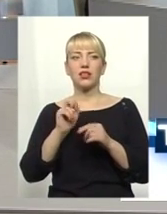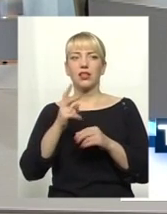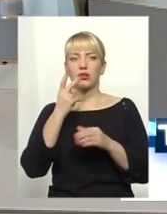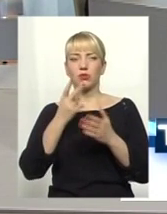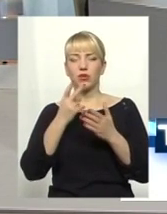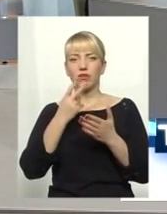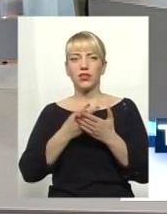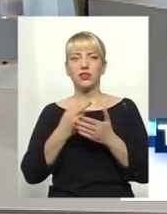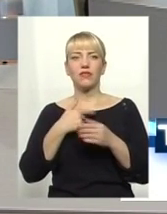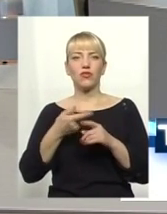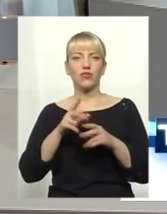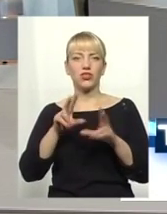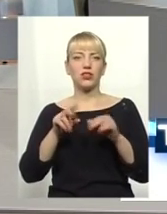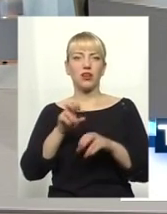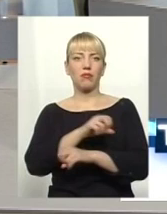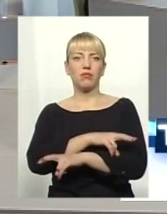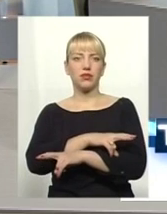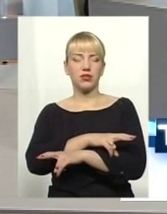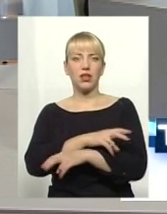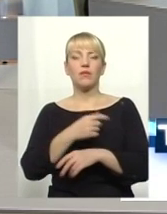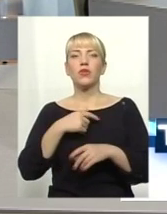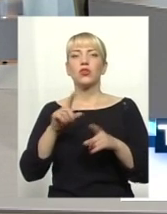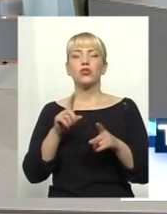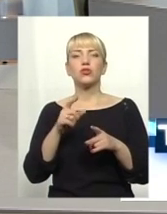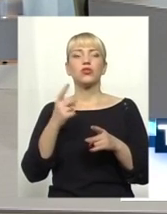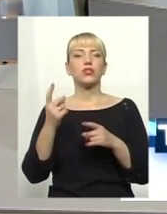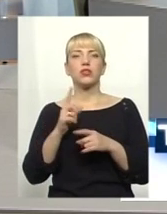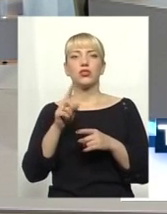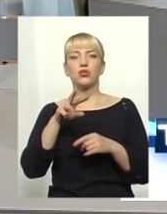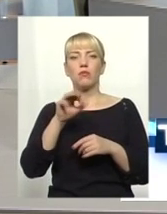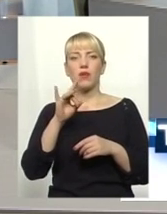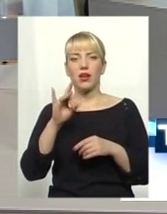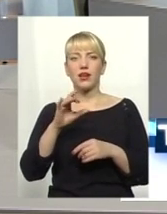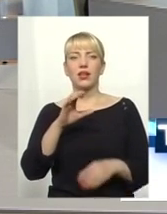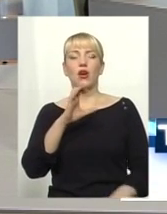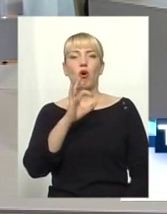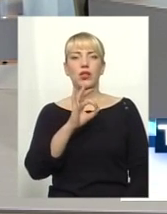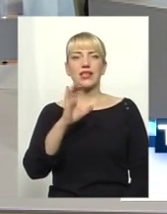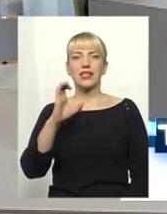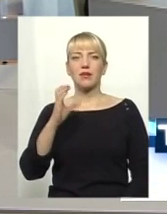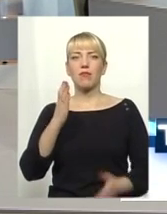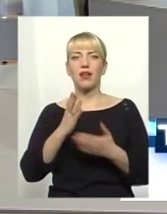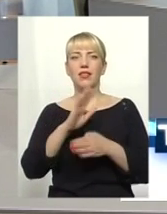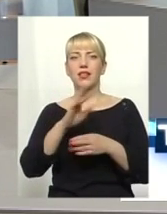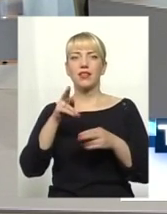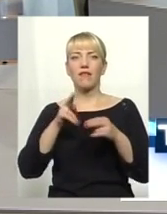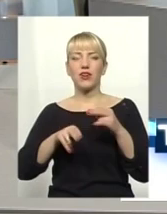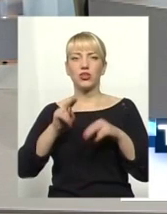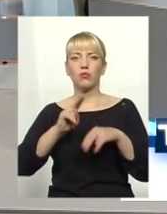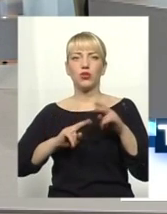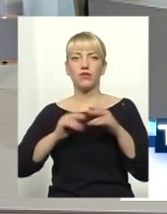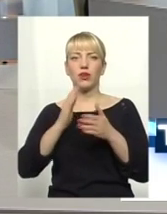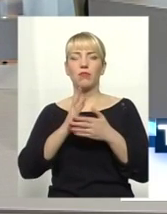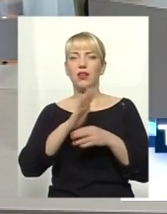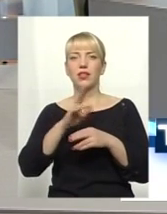поражувані дуже більні. Єдине, єдине, що так, мер Олександр Сергійович має незавершене будівництво і також має незавершене